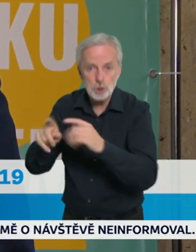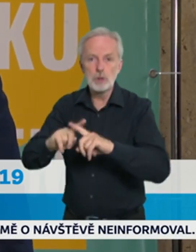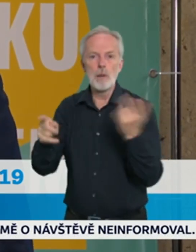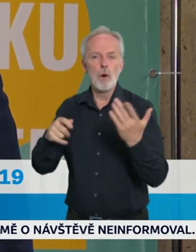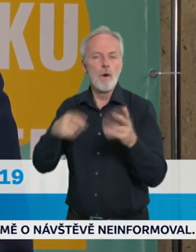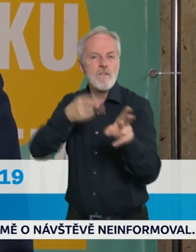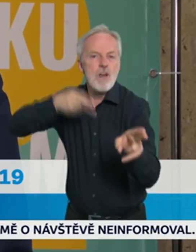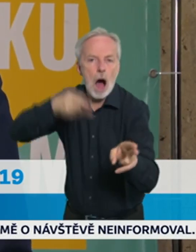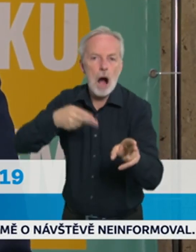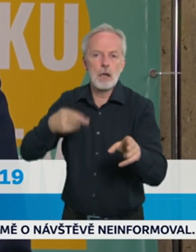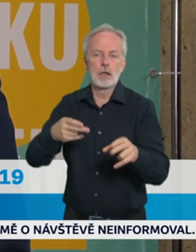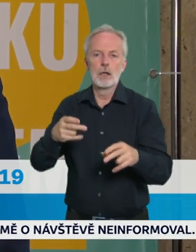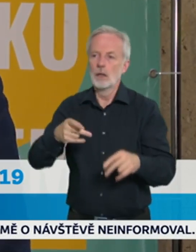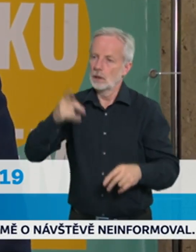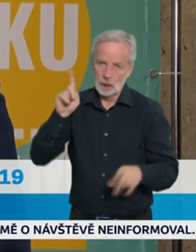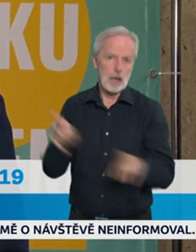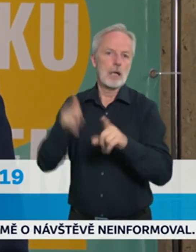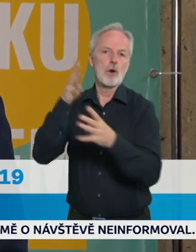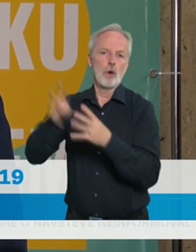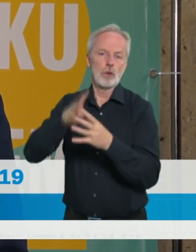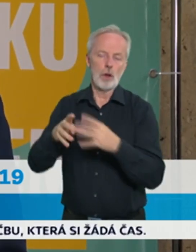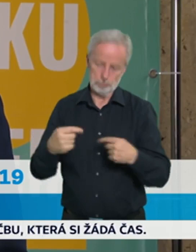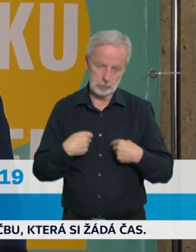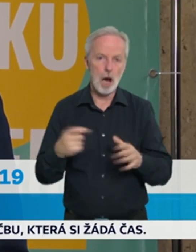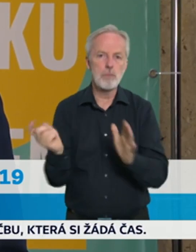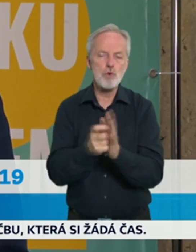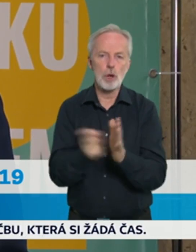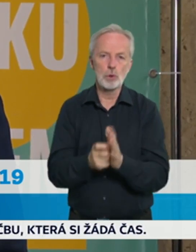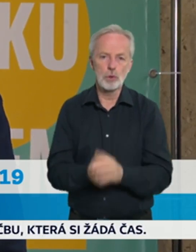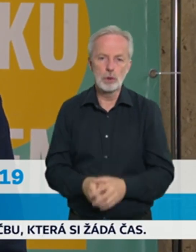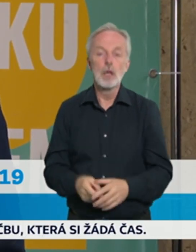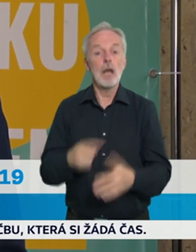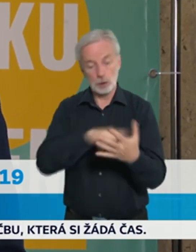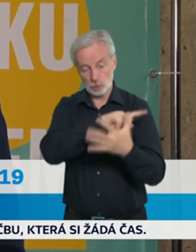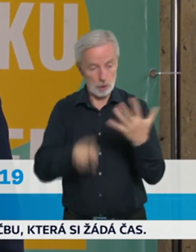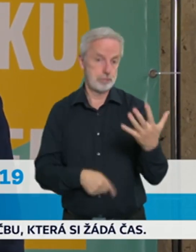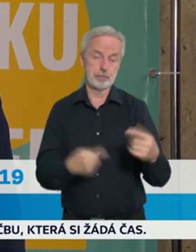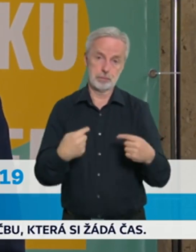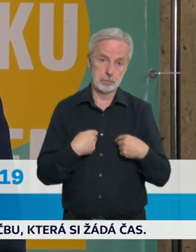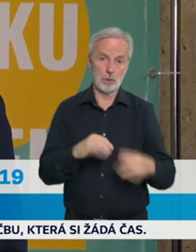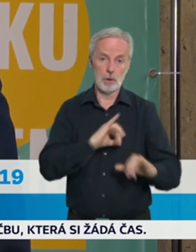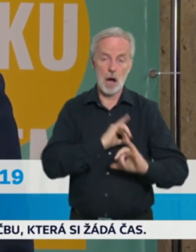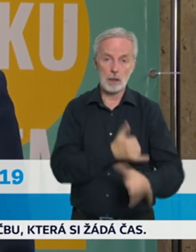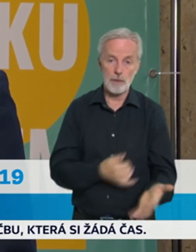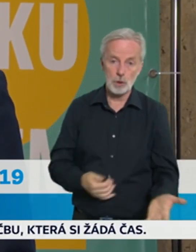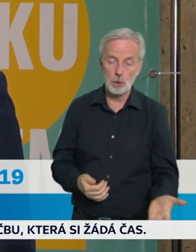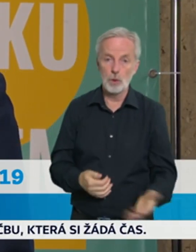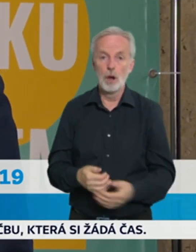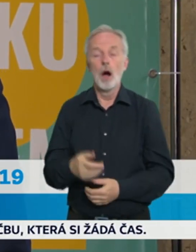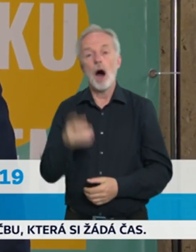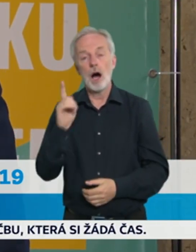pravidla, která z našeho pohledu jsou v tuto chvíli klíčová a je třeba je dodržovat a